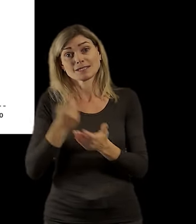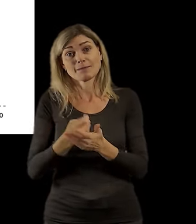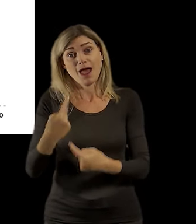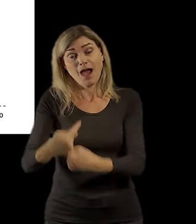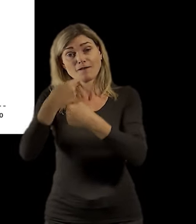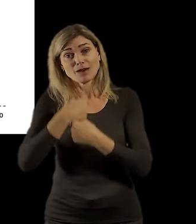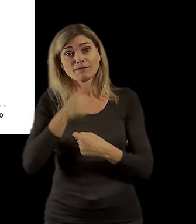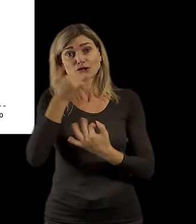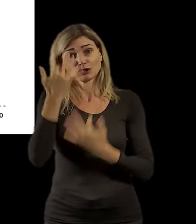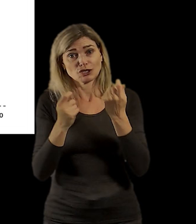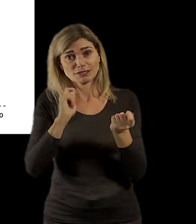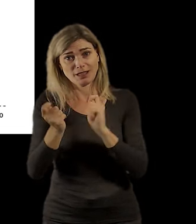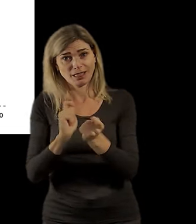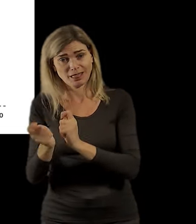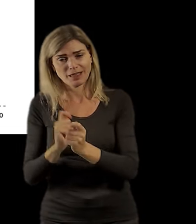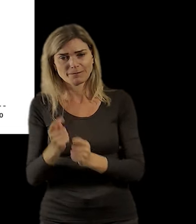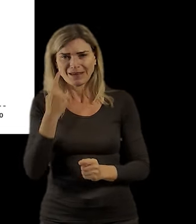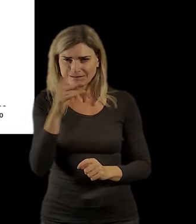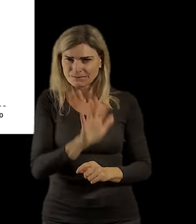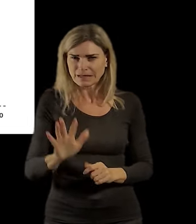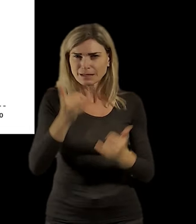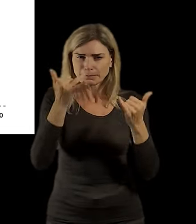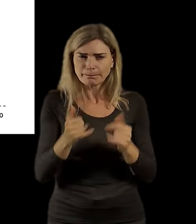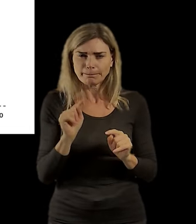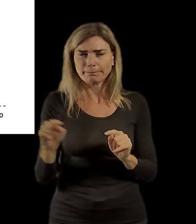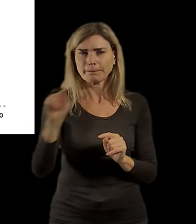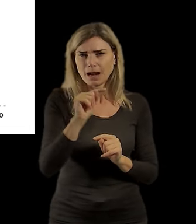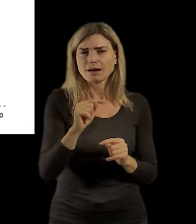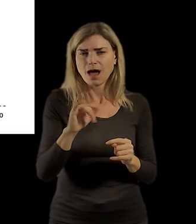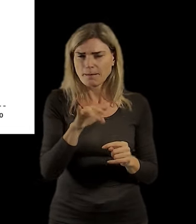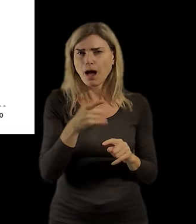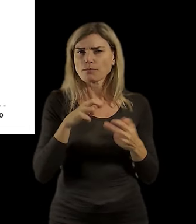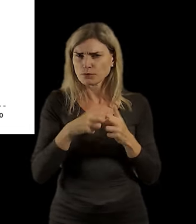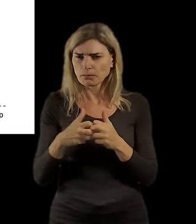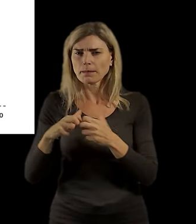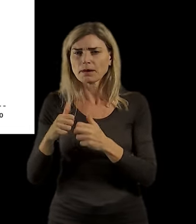Tak a tady vidíte, že vlastně skoro všude ve městě ty nedostatky a vydíženosti